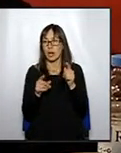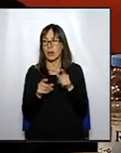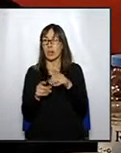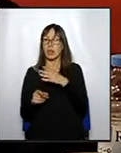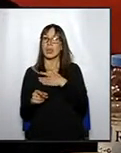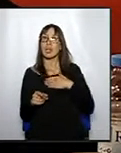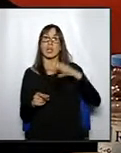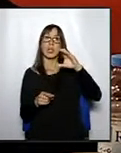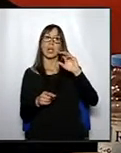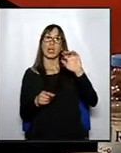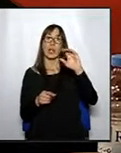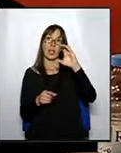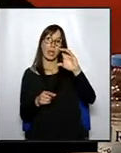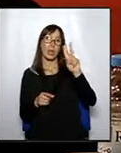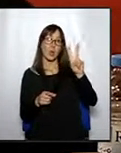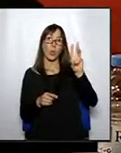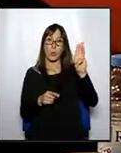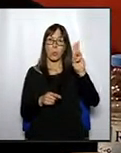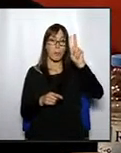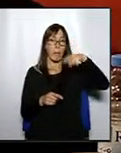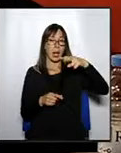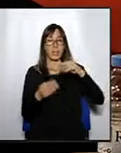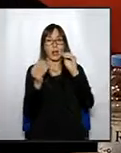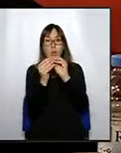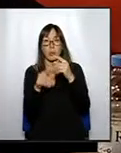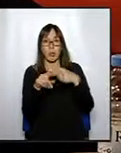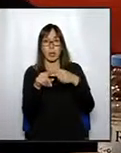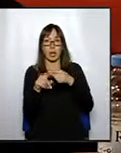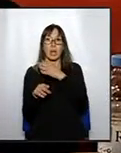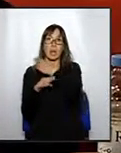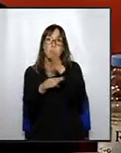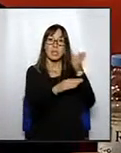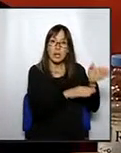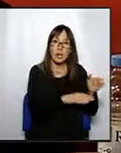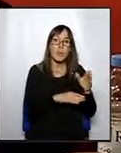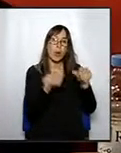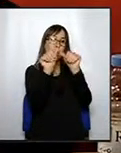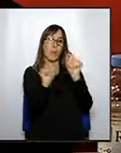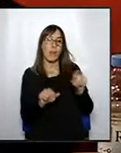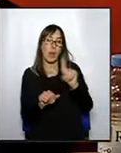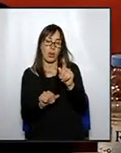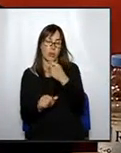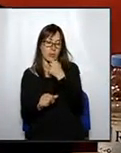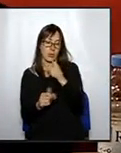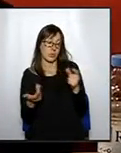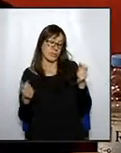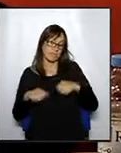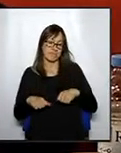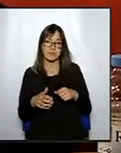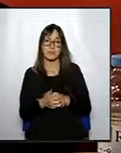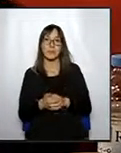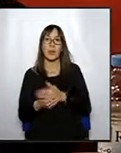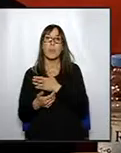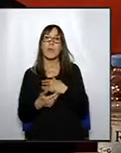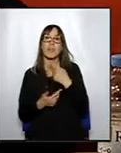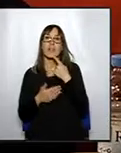capgirar tot, aquests no s'hi posaran d'acord, tampoc, perquè sí que estan a favor del porta a porta, però no estaran a favor del model que vol implantar l'equip de govern. amb